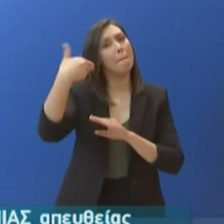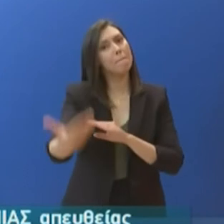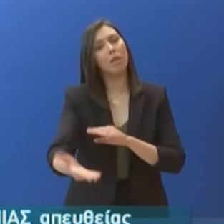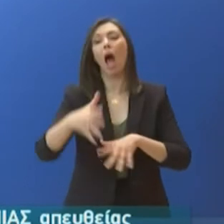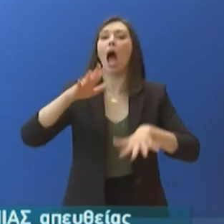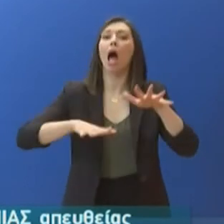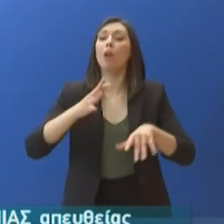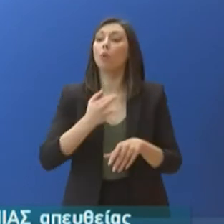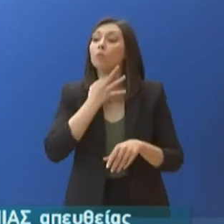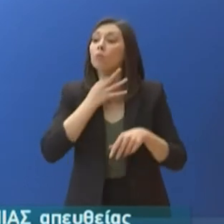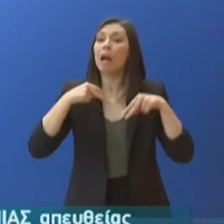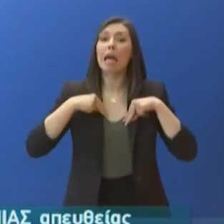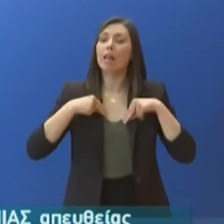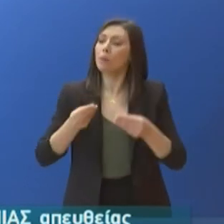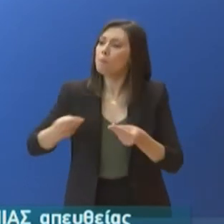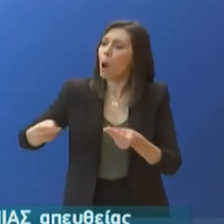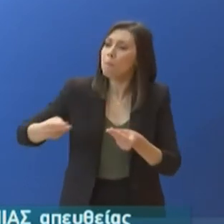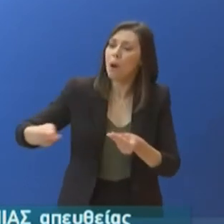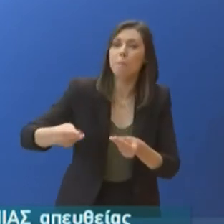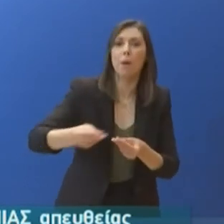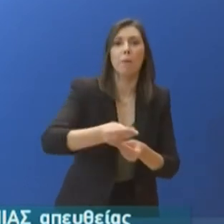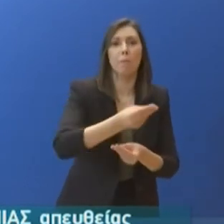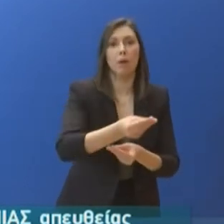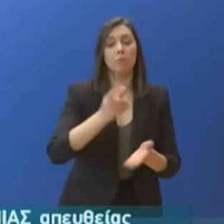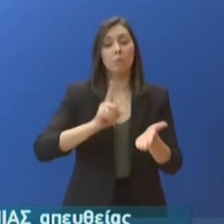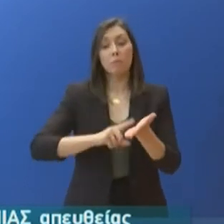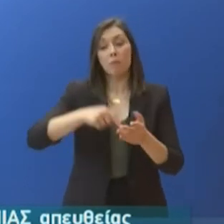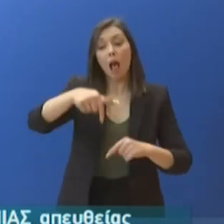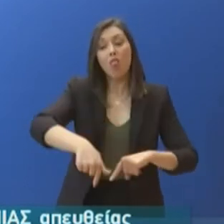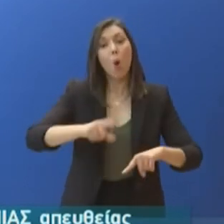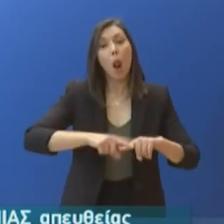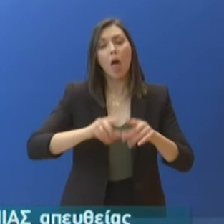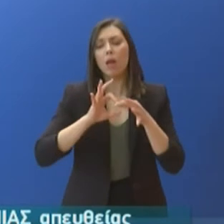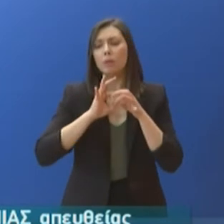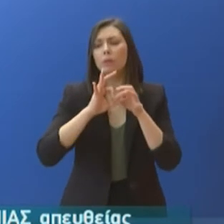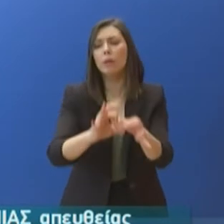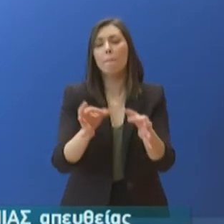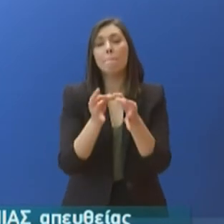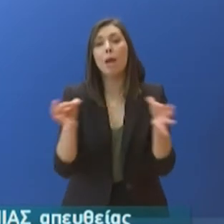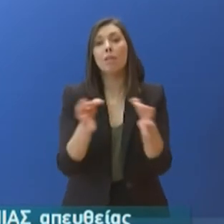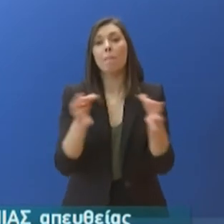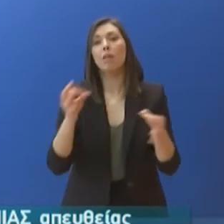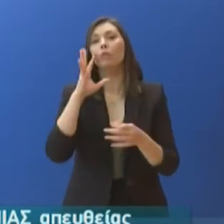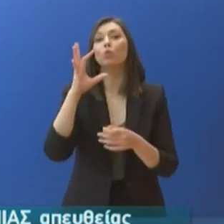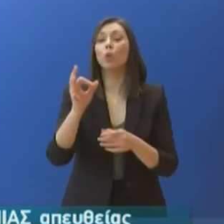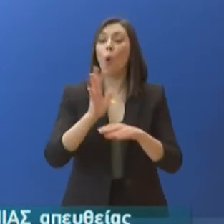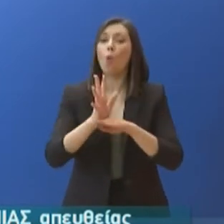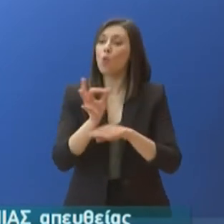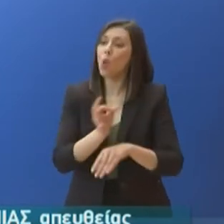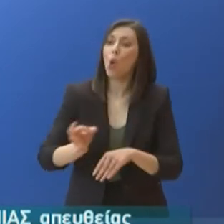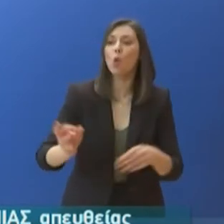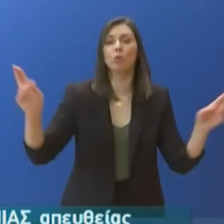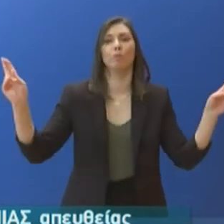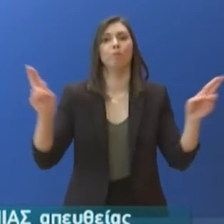Στο μεταξύ, στο εσωτερικό λαμβάνουμε συνεχώς νέα προληπτικά μέτρα για τον περιορισμό της εξάπλουσης του ιού. Χθες,